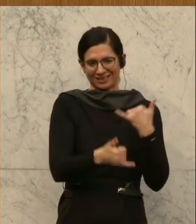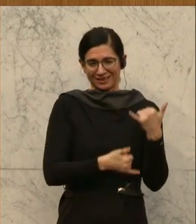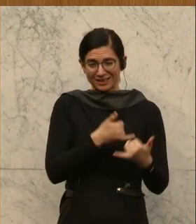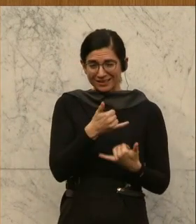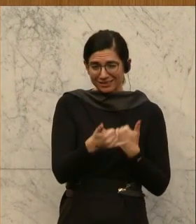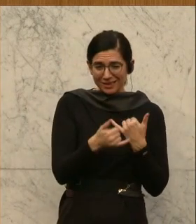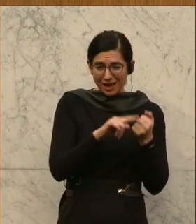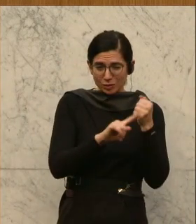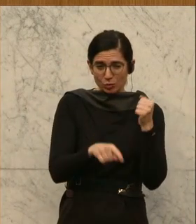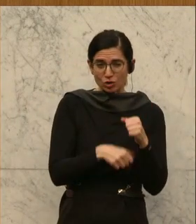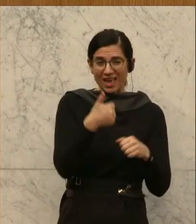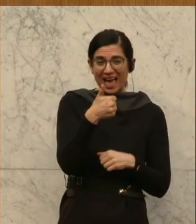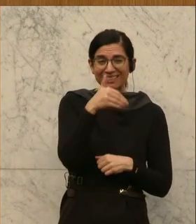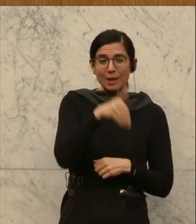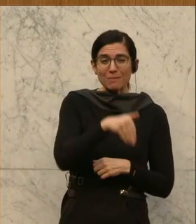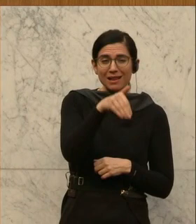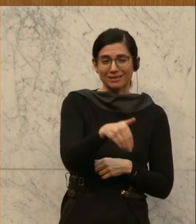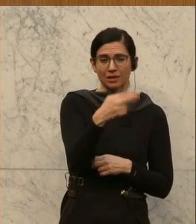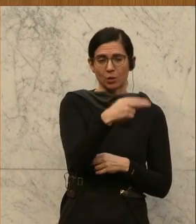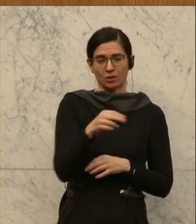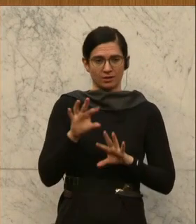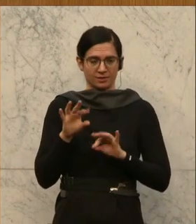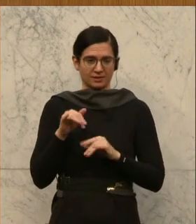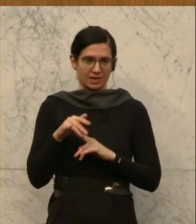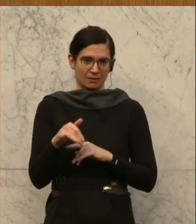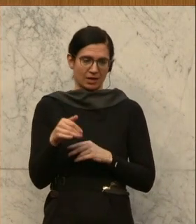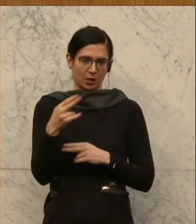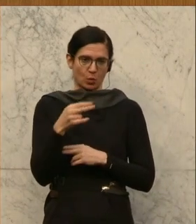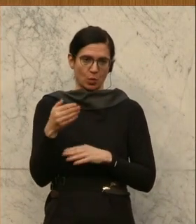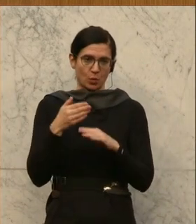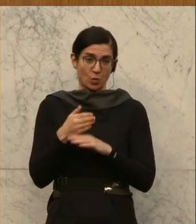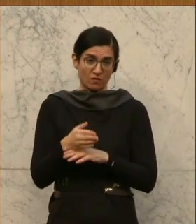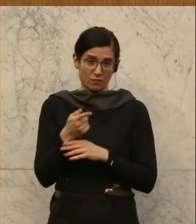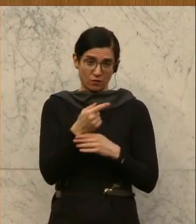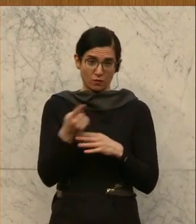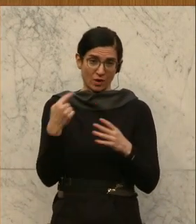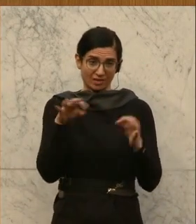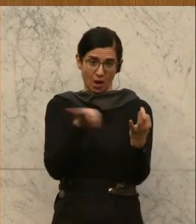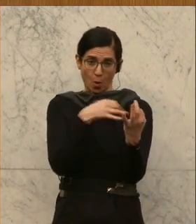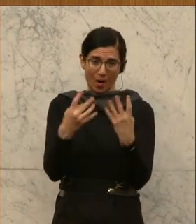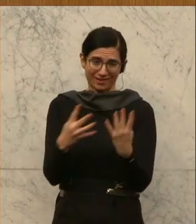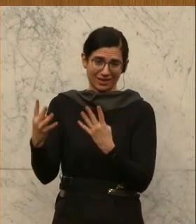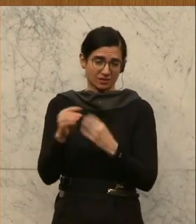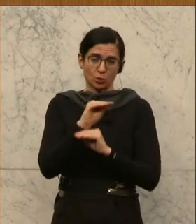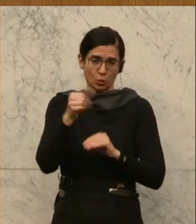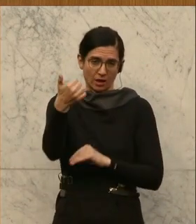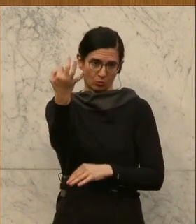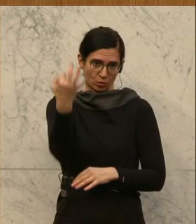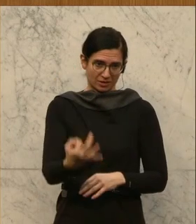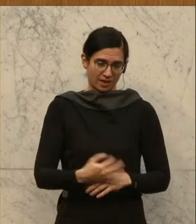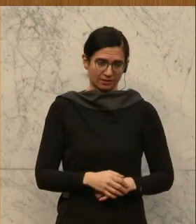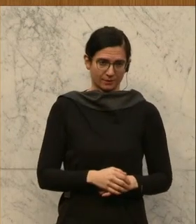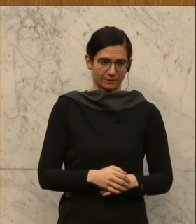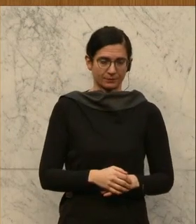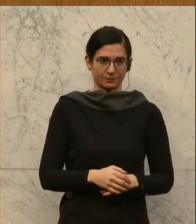Milliarde Euro machen die 10 Millionen Euro für das Orchester genau ein Prozent aus. Zum Schluss beim